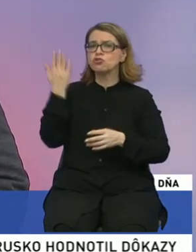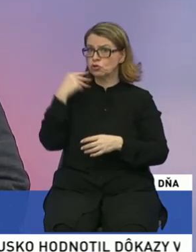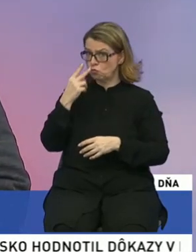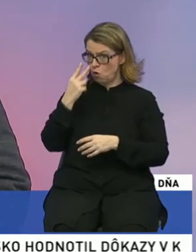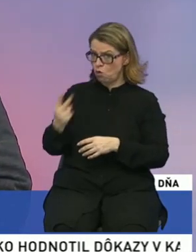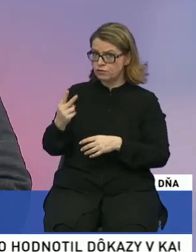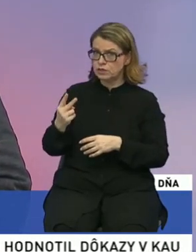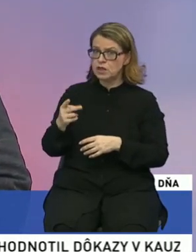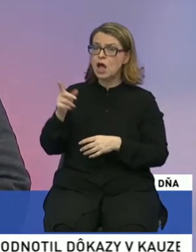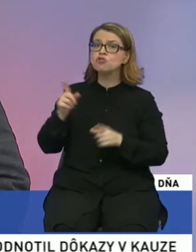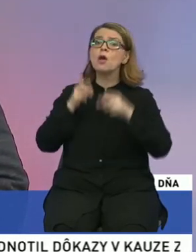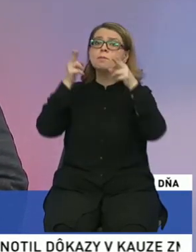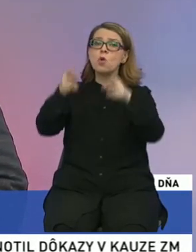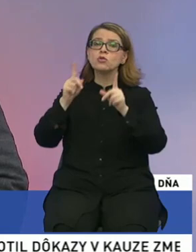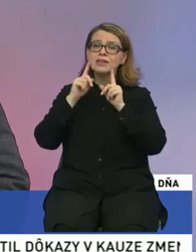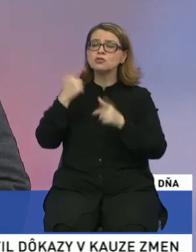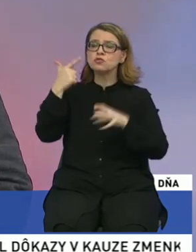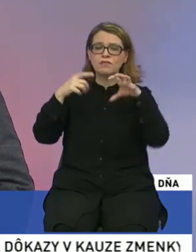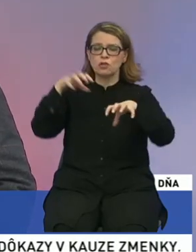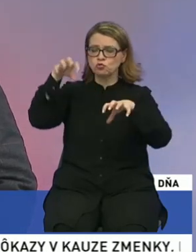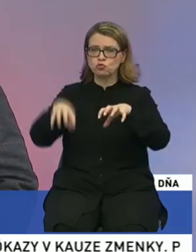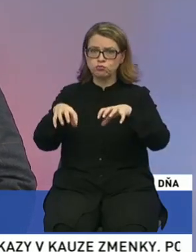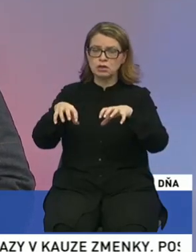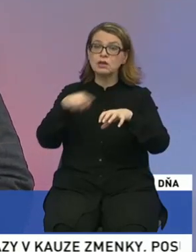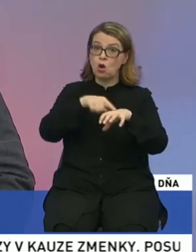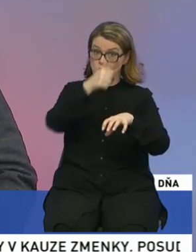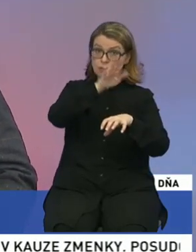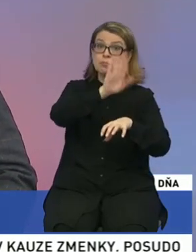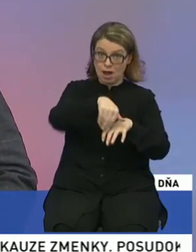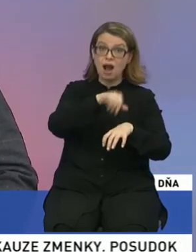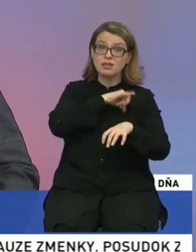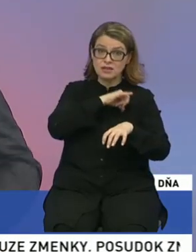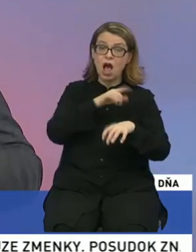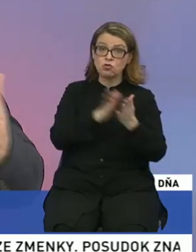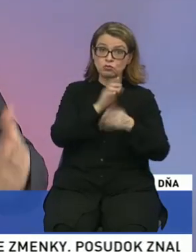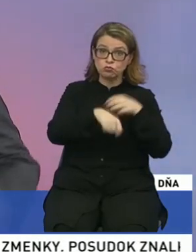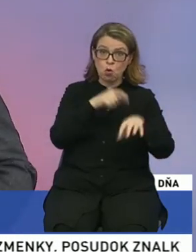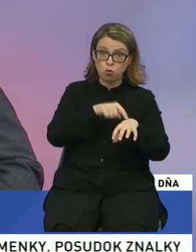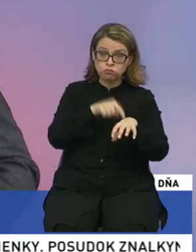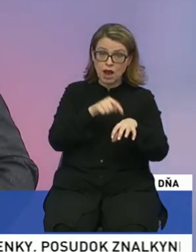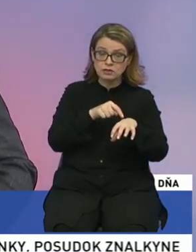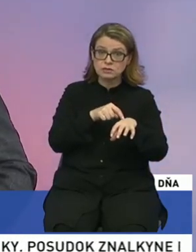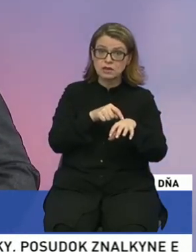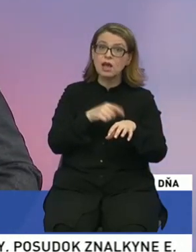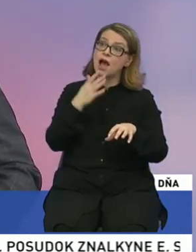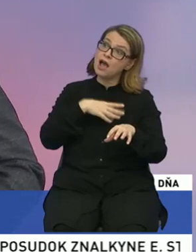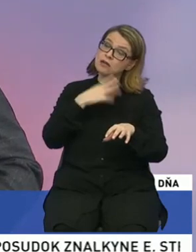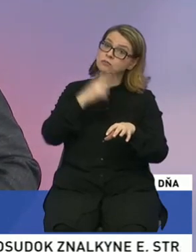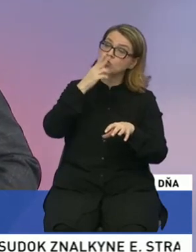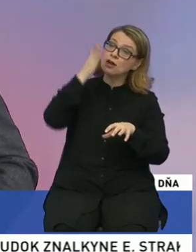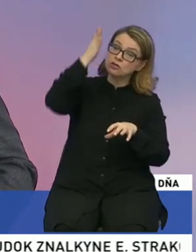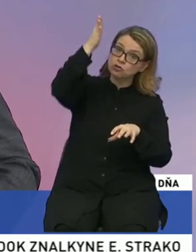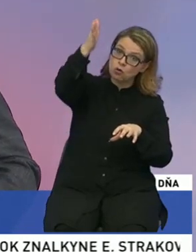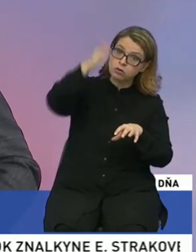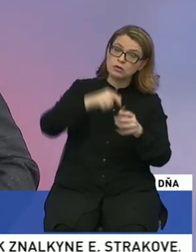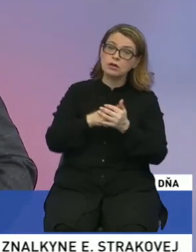v strane Most-Hídcu sú dve skupiny, jedna, ktorá mala záujem o spoluprácu a pozerala sa tak dlhodobejšie dopredu.